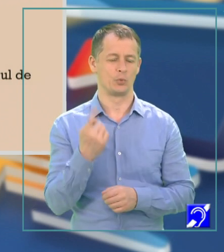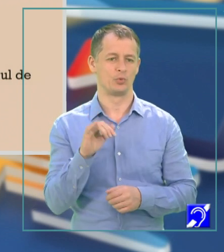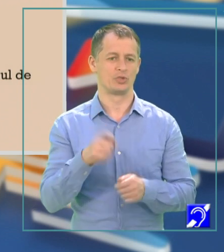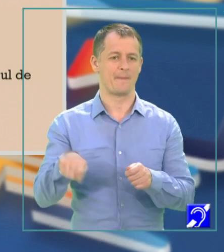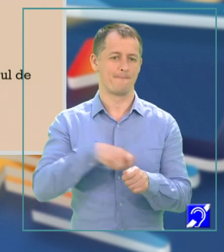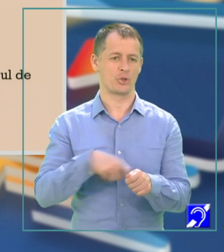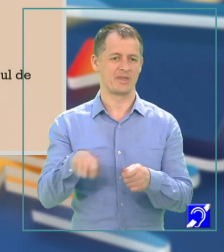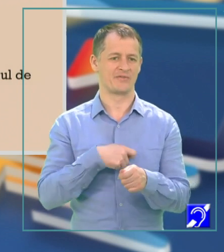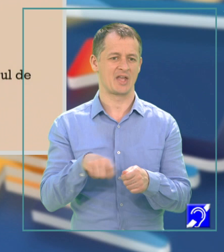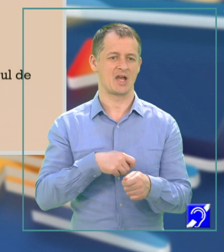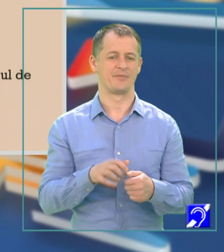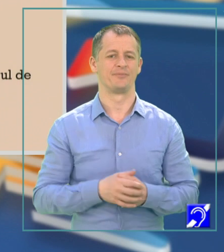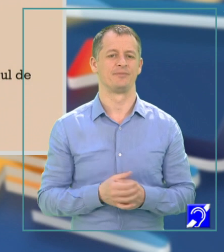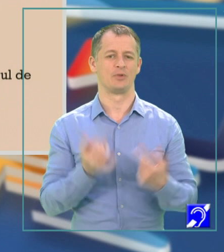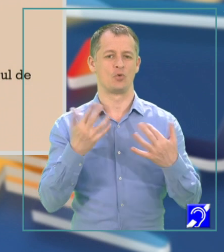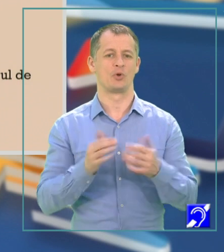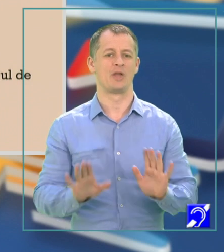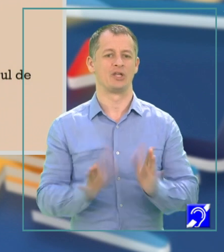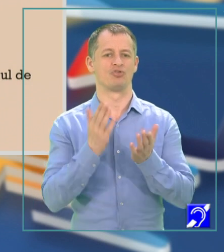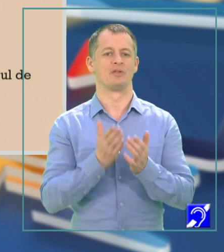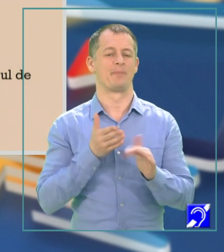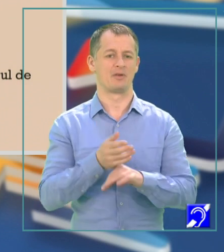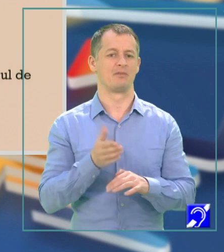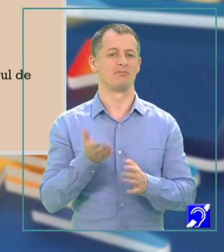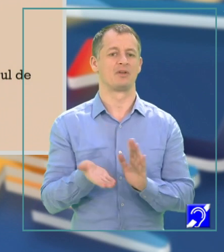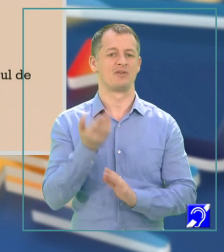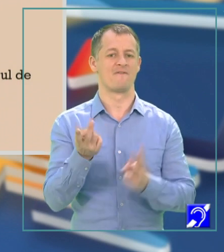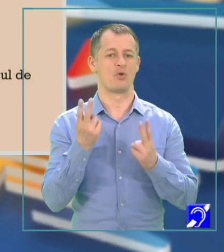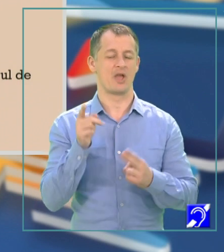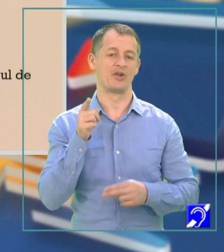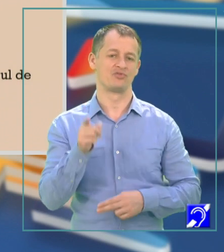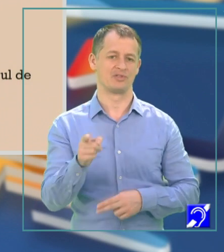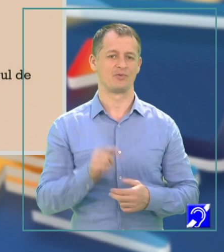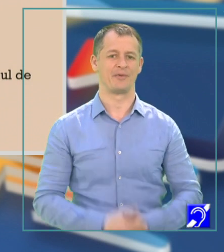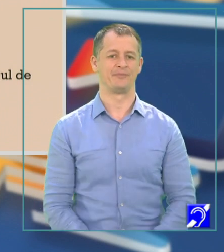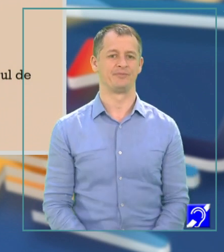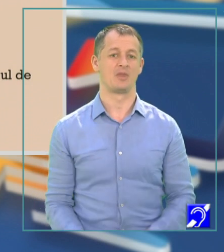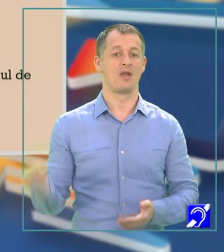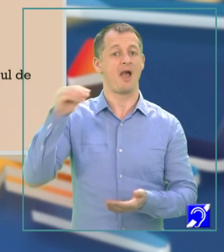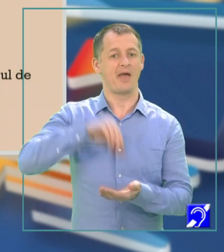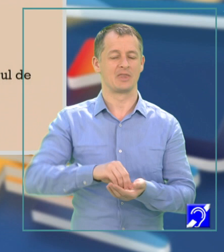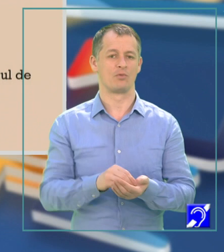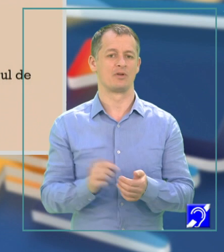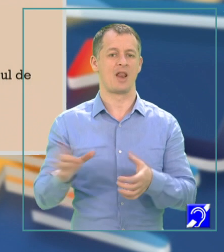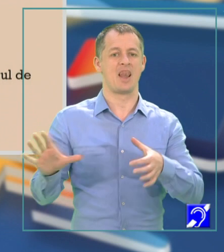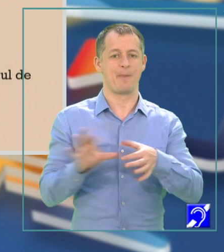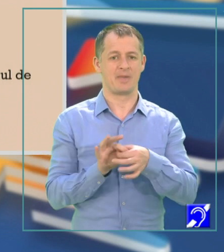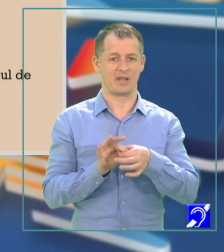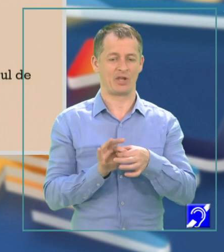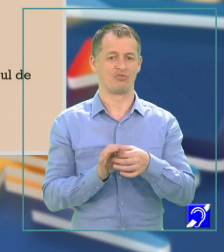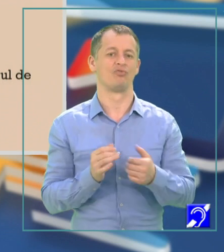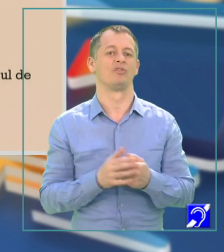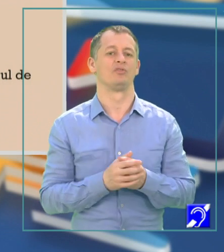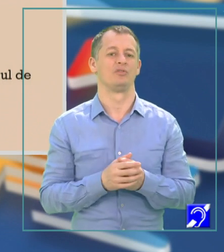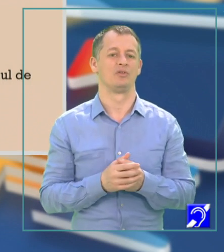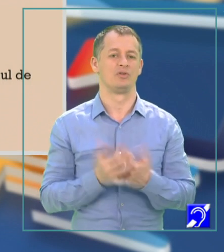modificarea numărului inițial prin creșterea valorii acestuia. Adăugarea, lipirea cifrei la